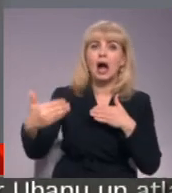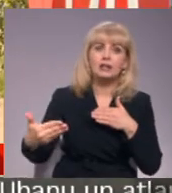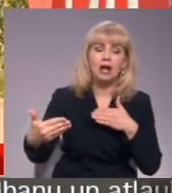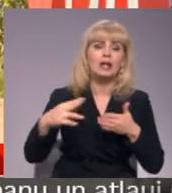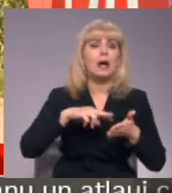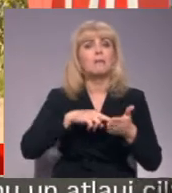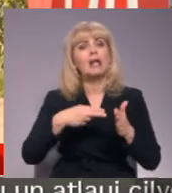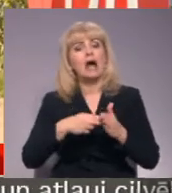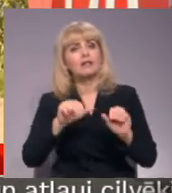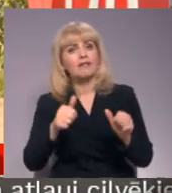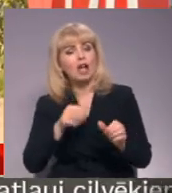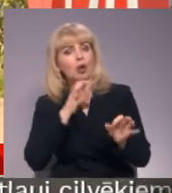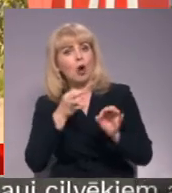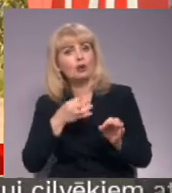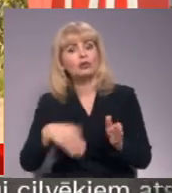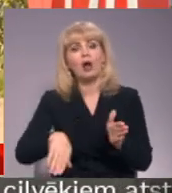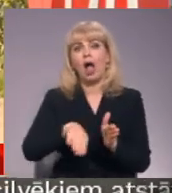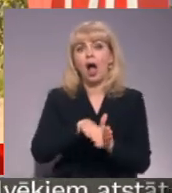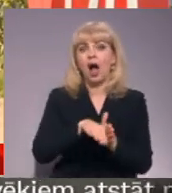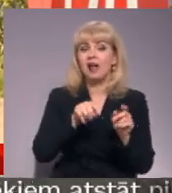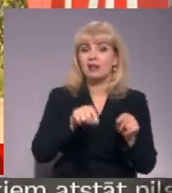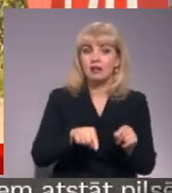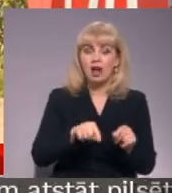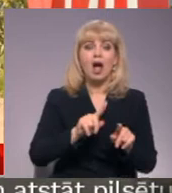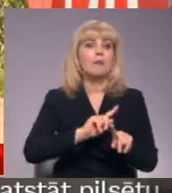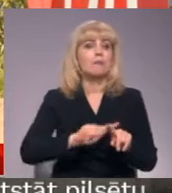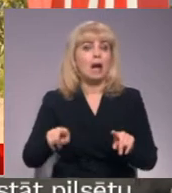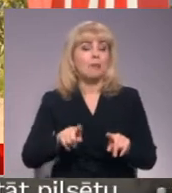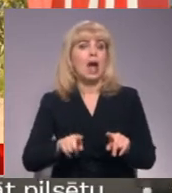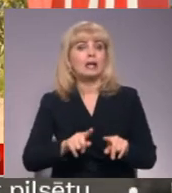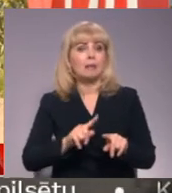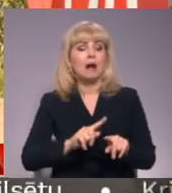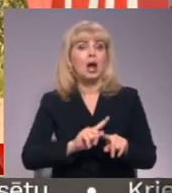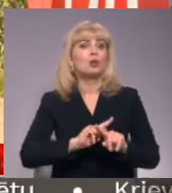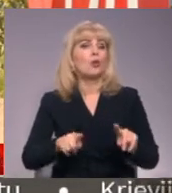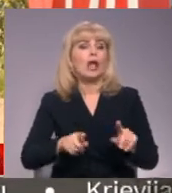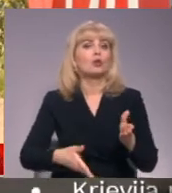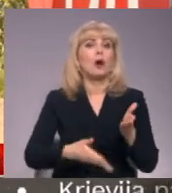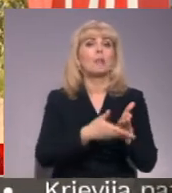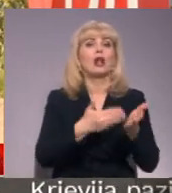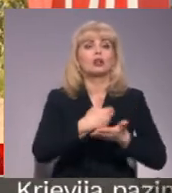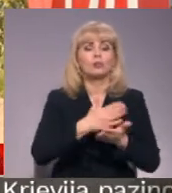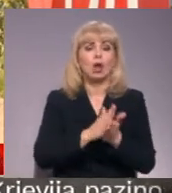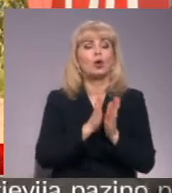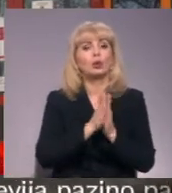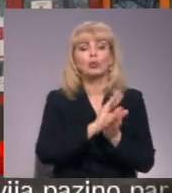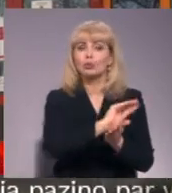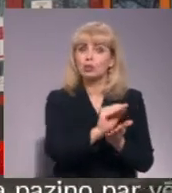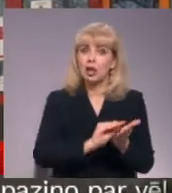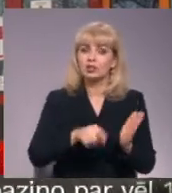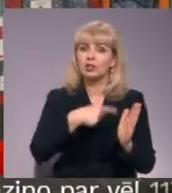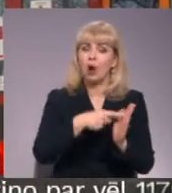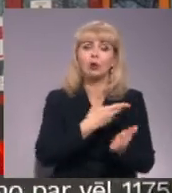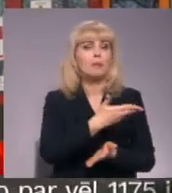ir plānaveida konsultācija klātienai, vai pat, ja jūs braucat neatliekam uz mūsu neatliekamās palīdzības nodeļu, noteikti sarakstiet jautājumus, kas jūs uztrauc.